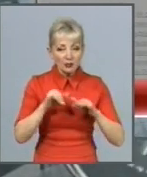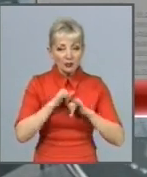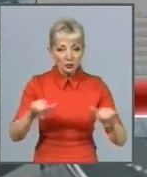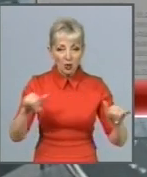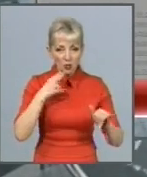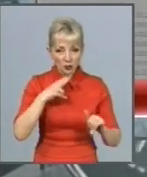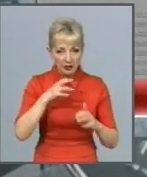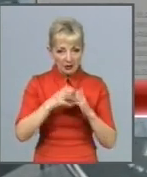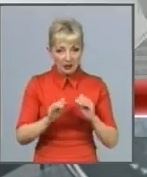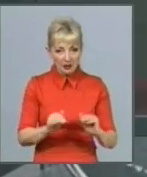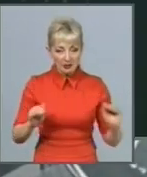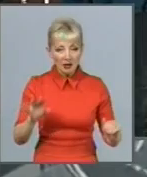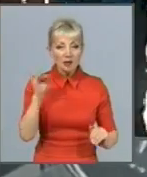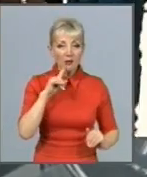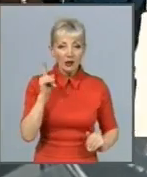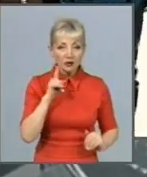і молоді.